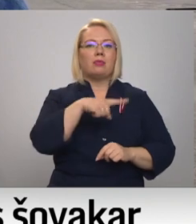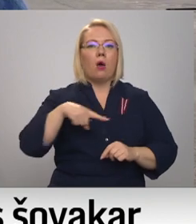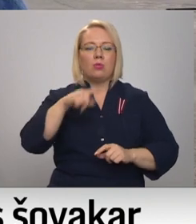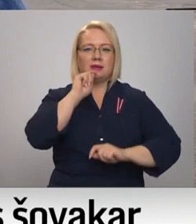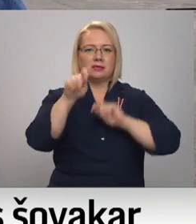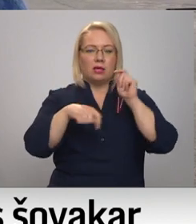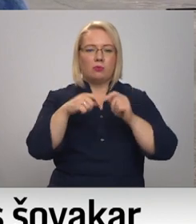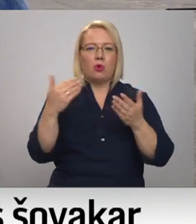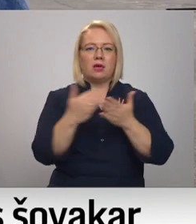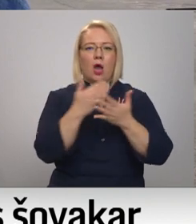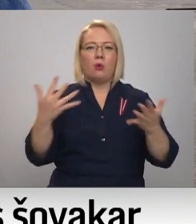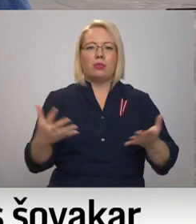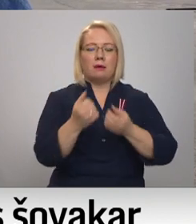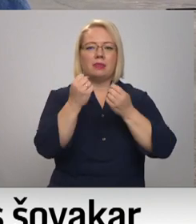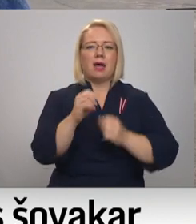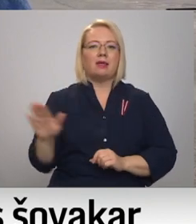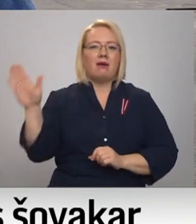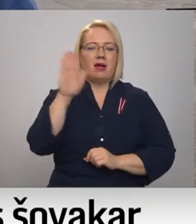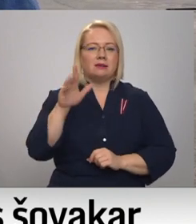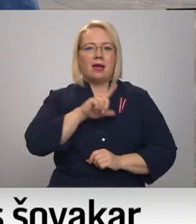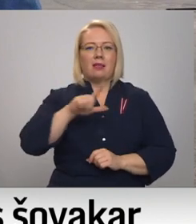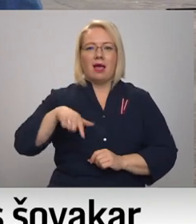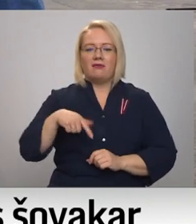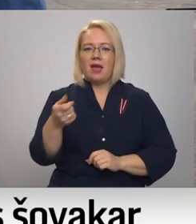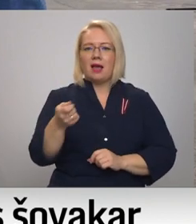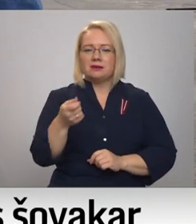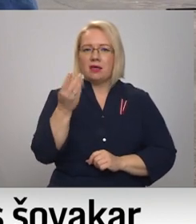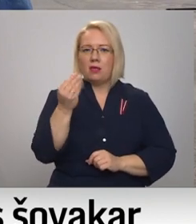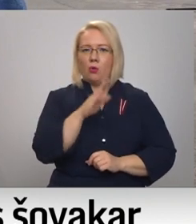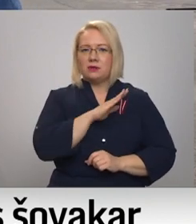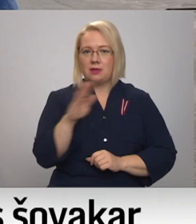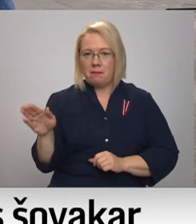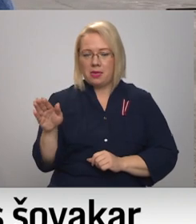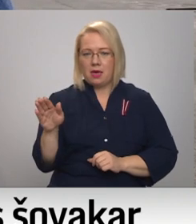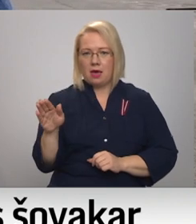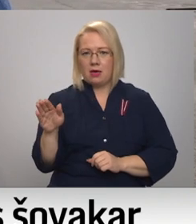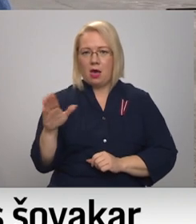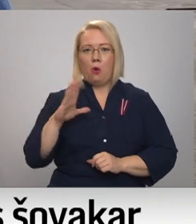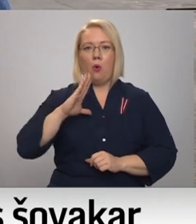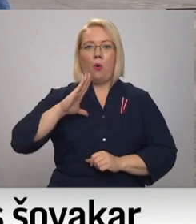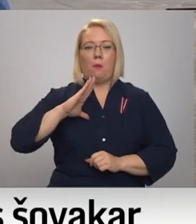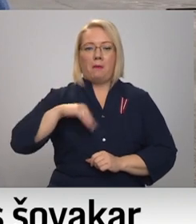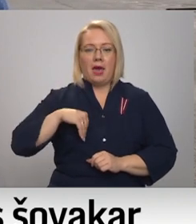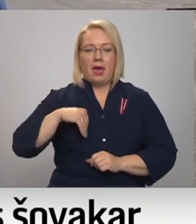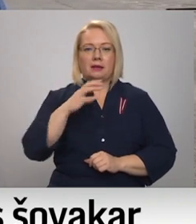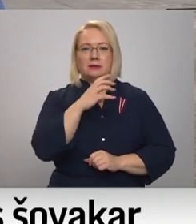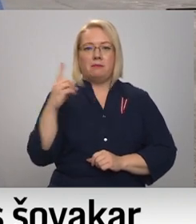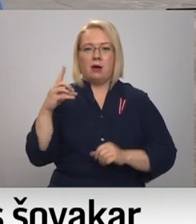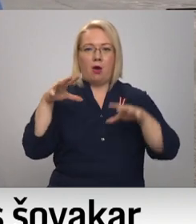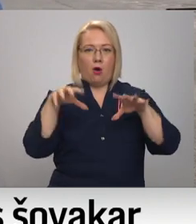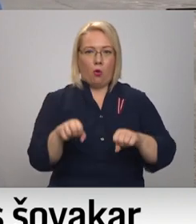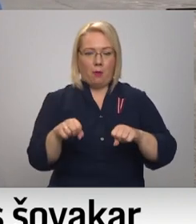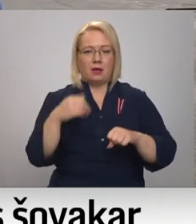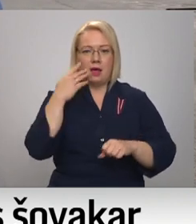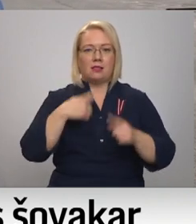jaundibinātēji valstī Latvijai kasē nebija tik daudz naudas. Un pēc padomju okupācijas, kad